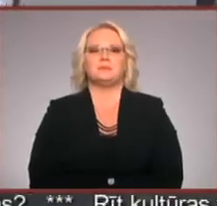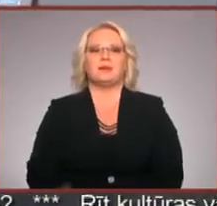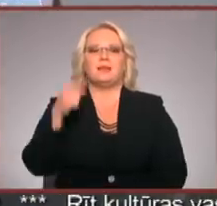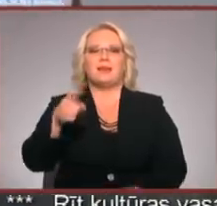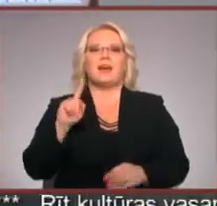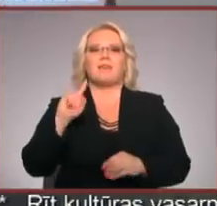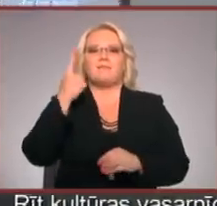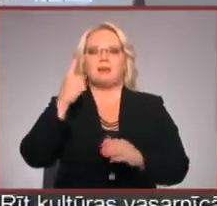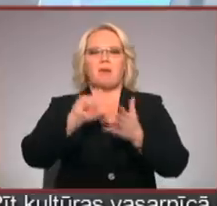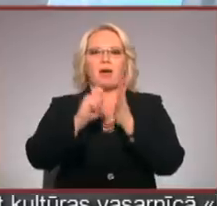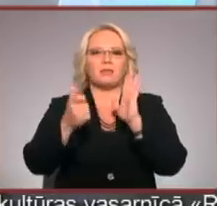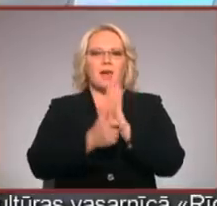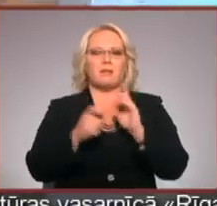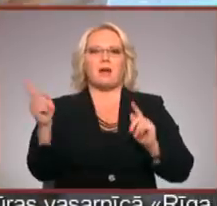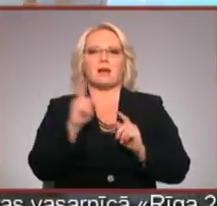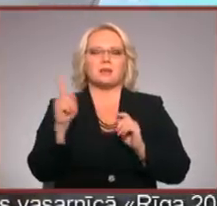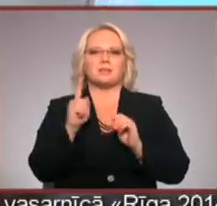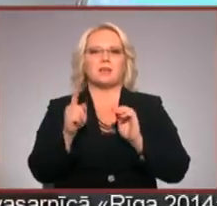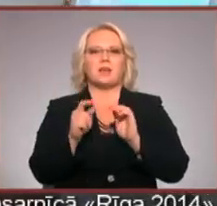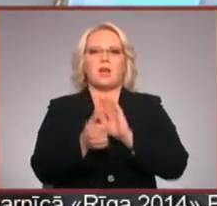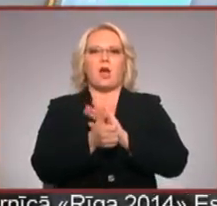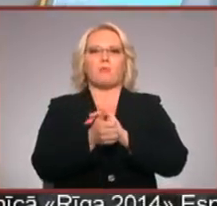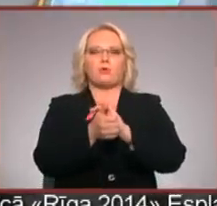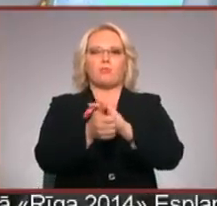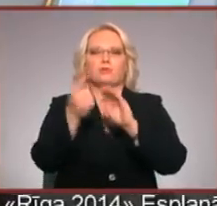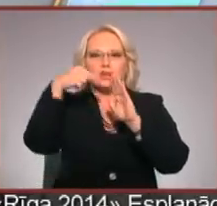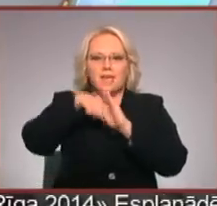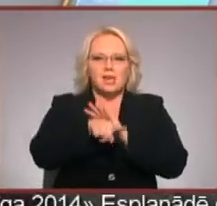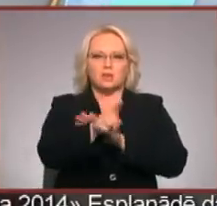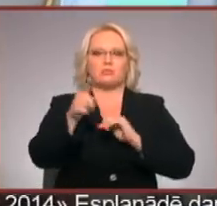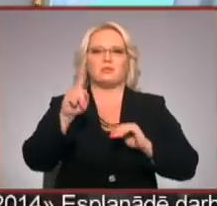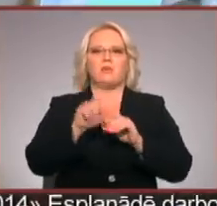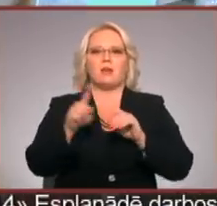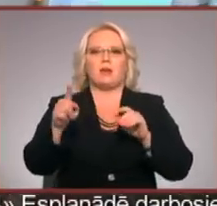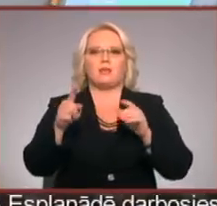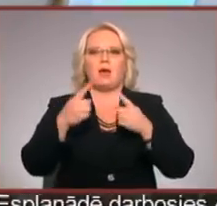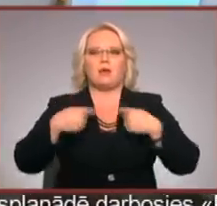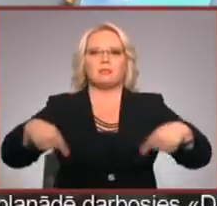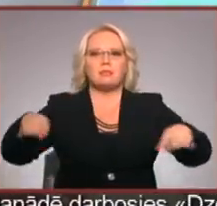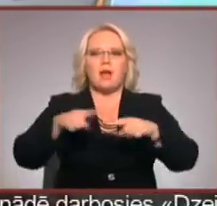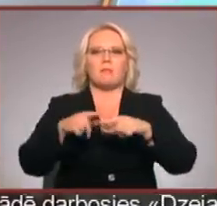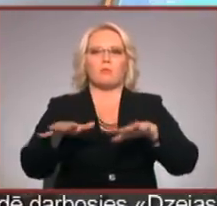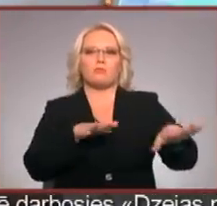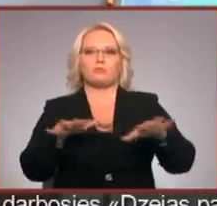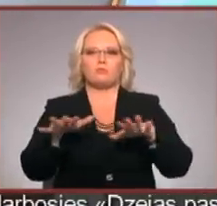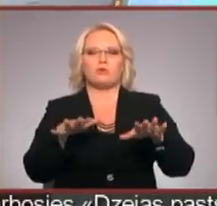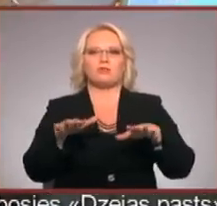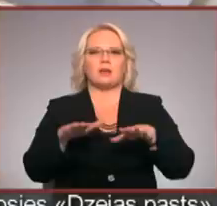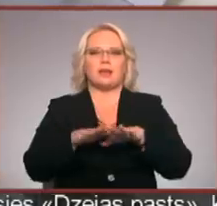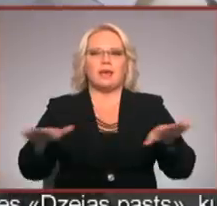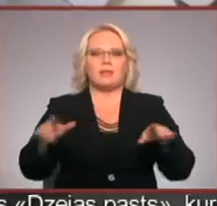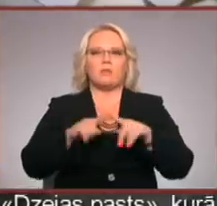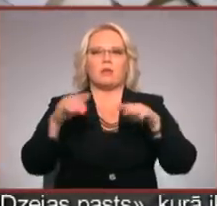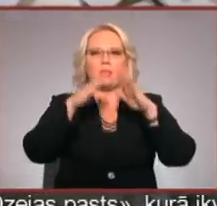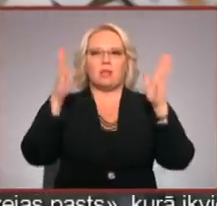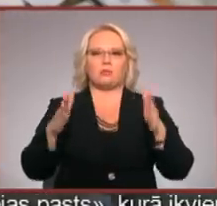ir tā pirmā tēlpa, tas ir bruņu rupuči iekšpuse, kas viņš ir tā kā elpo, arī mums ir pustoša grīda un viss ir no ledus kapi